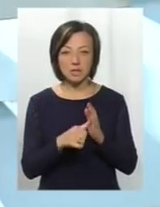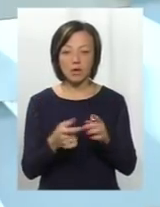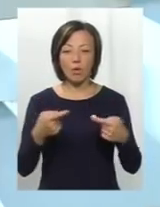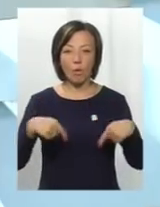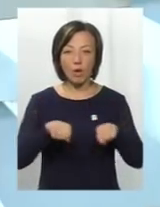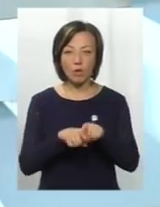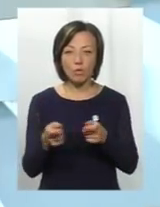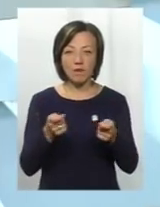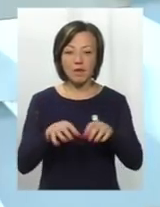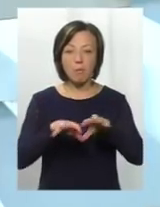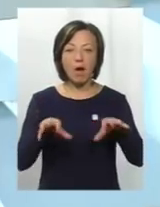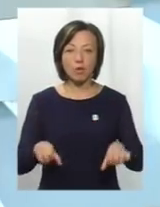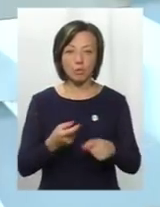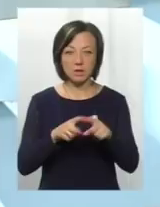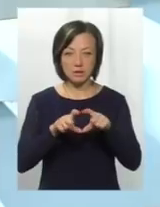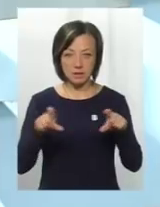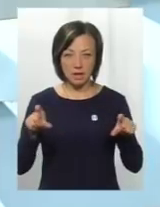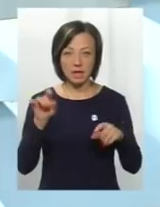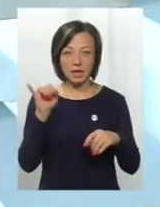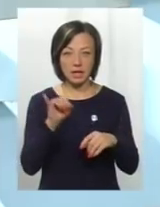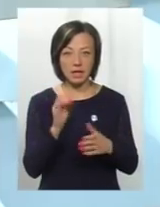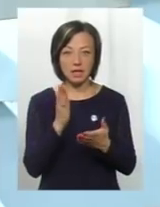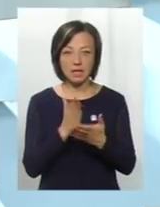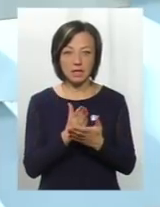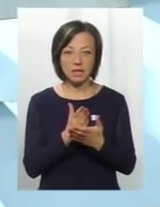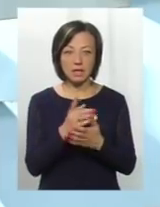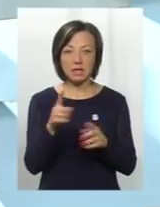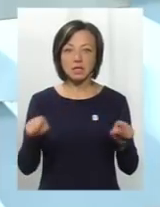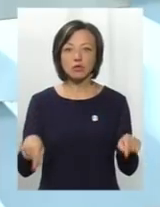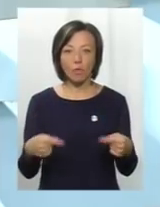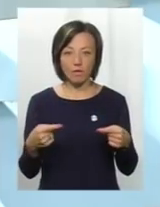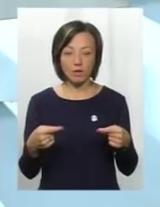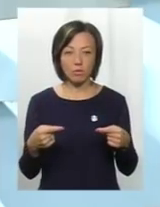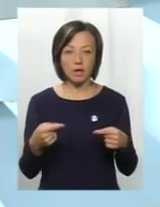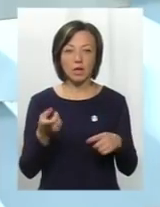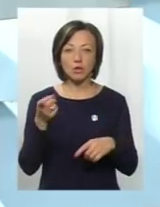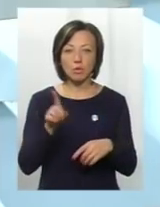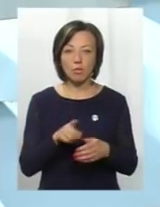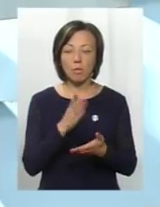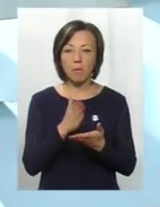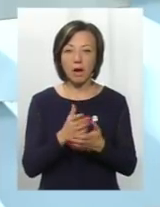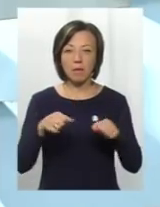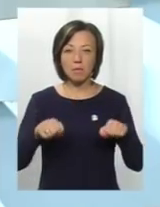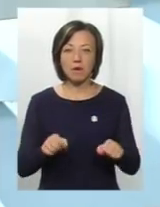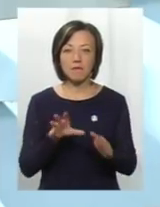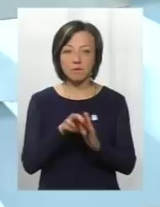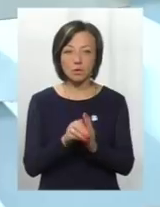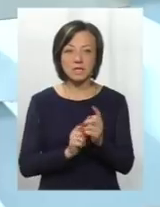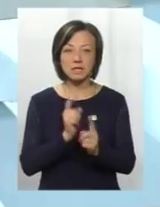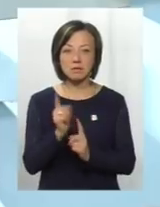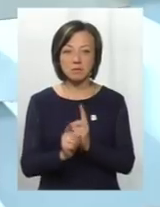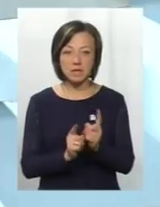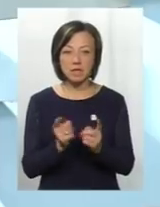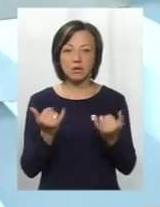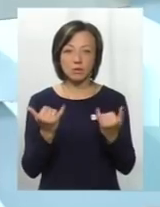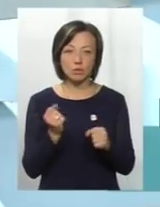управління майном даного закладу. І вона є її засновником. І тому має право вносити ті зміни, які